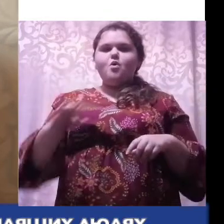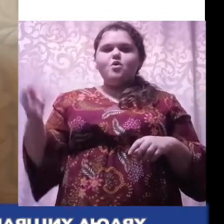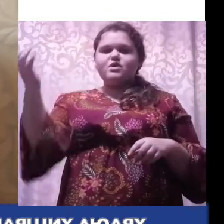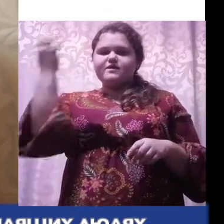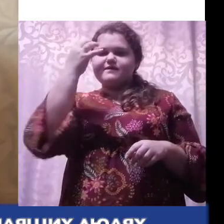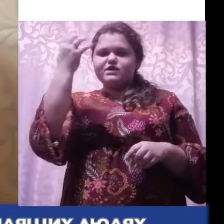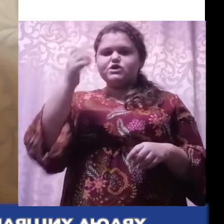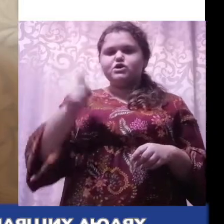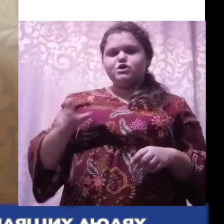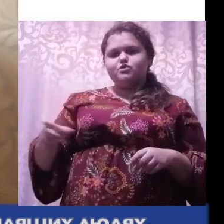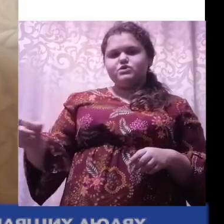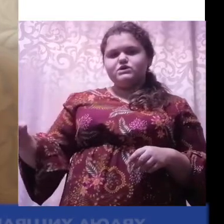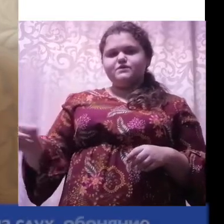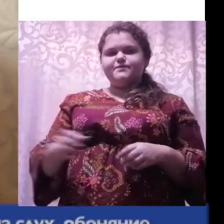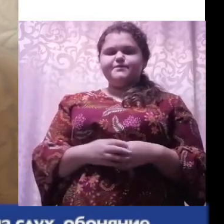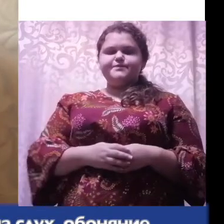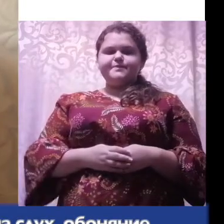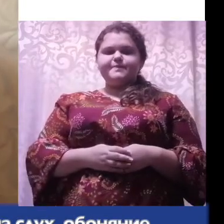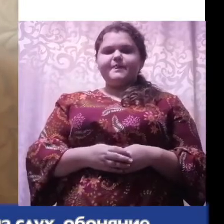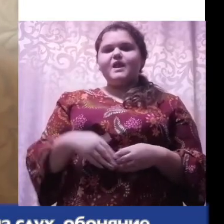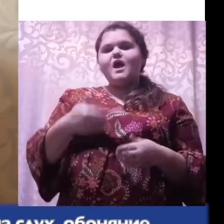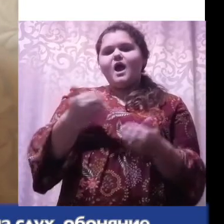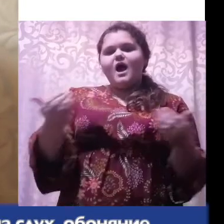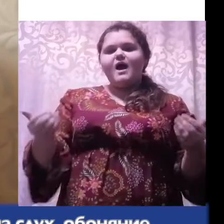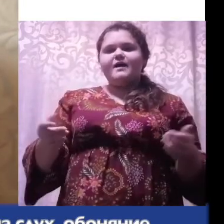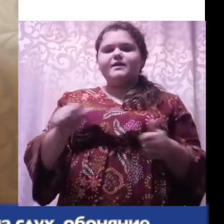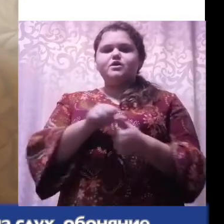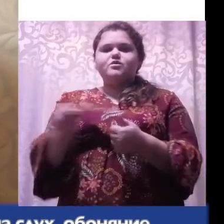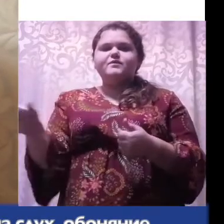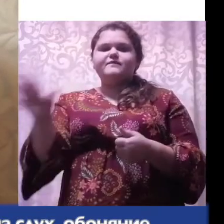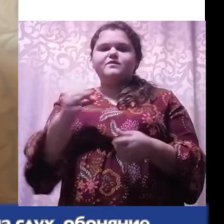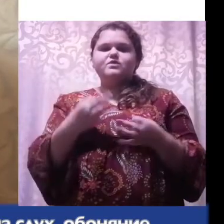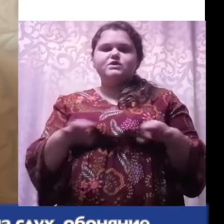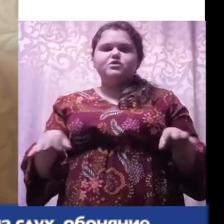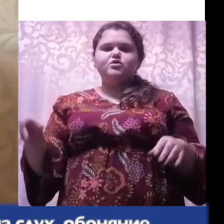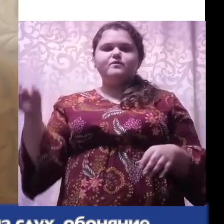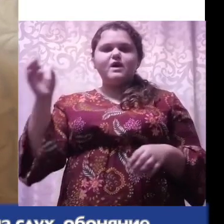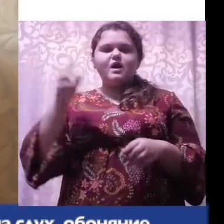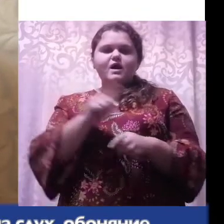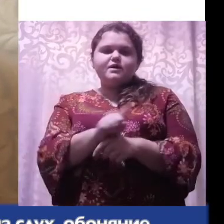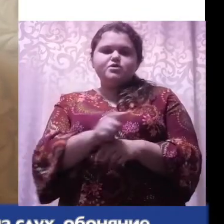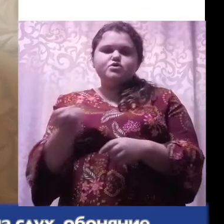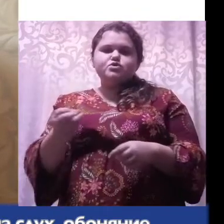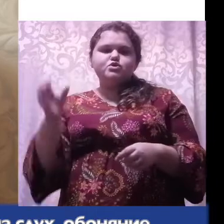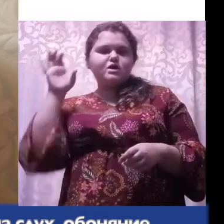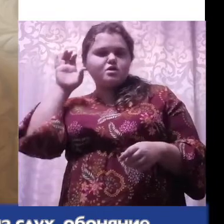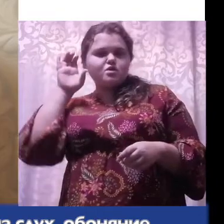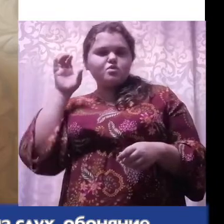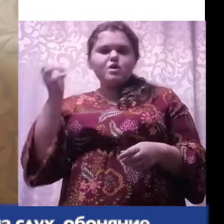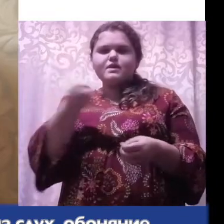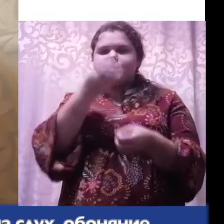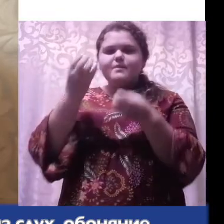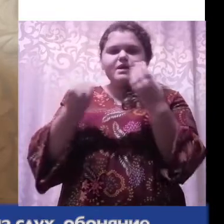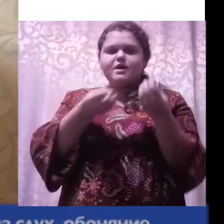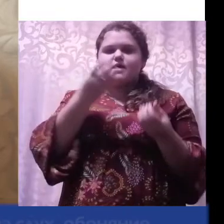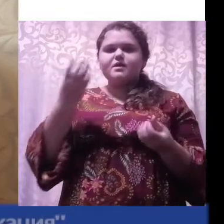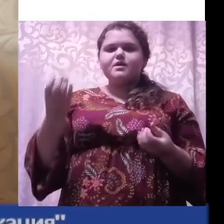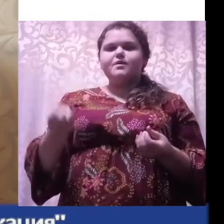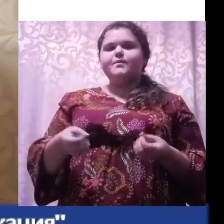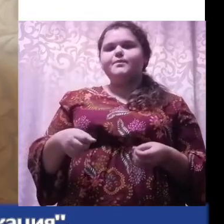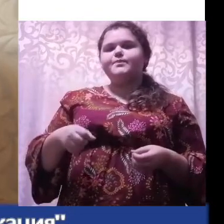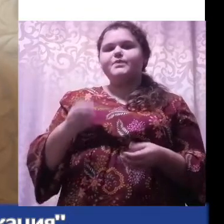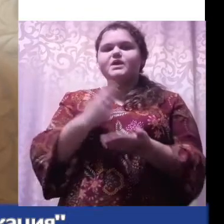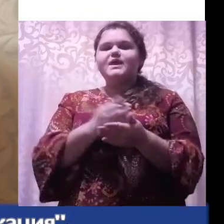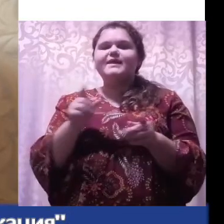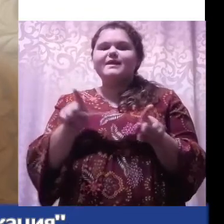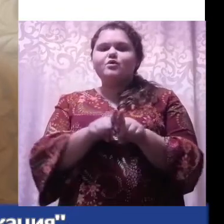о невидящих людях. Они, кроме всего прочего, ориентируются еще на слух, на обоняние. И